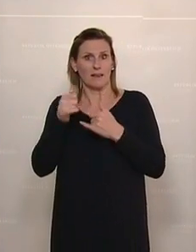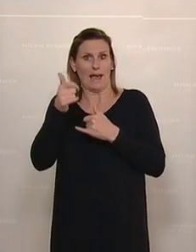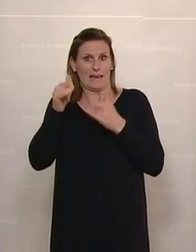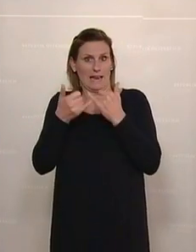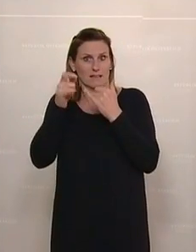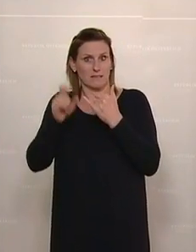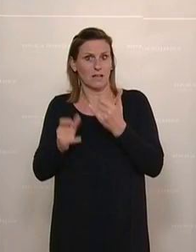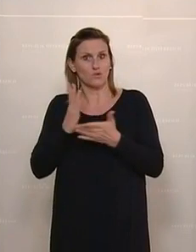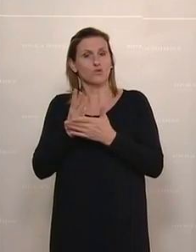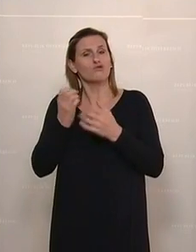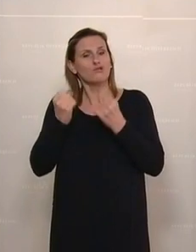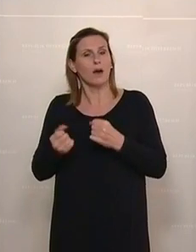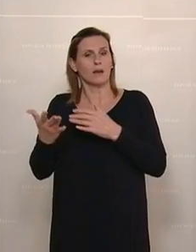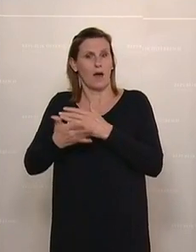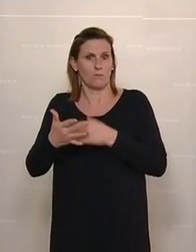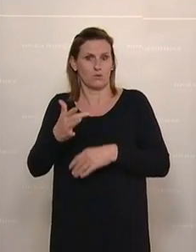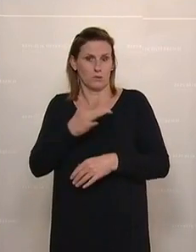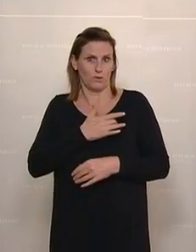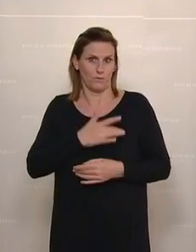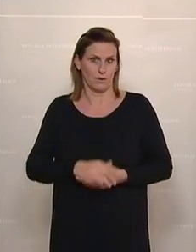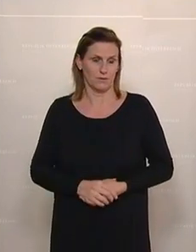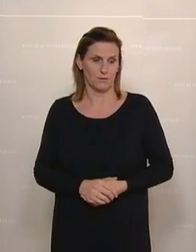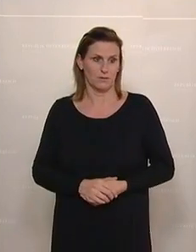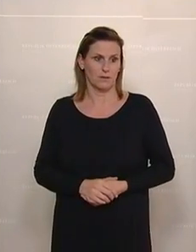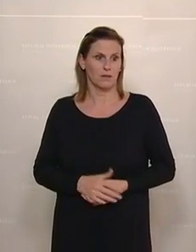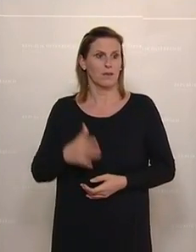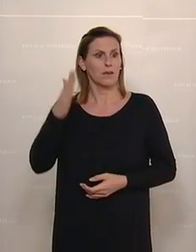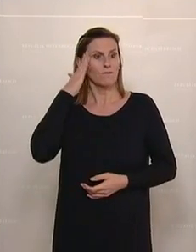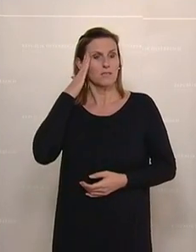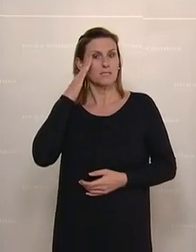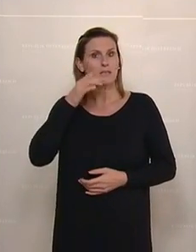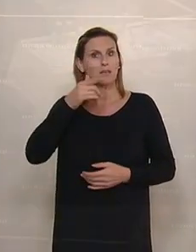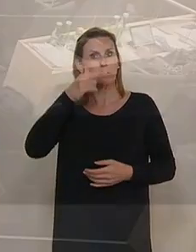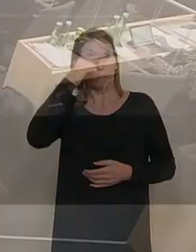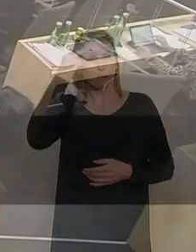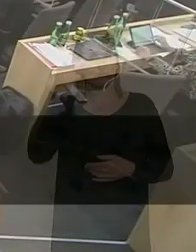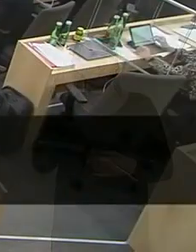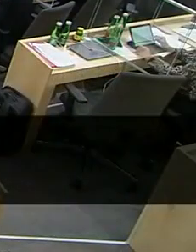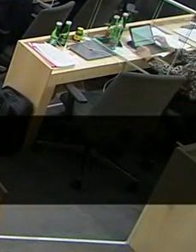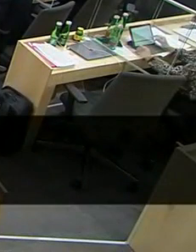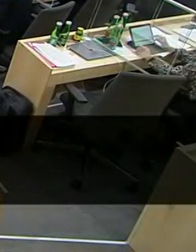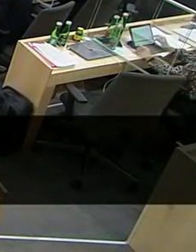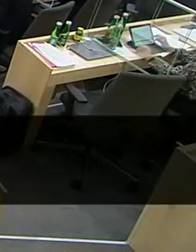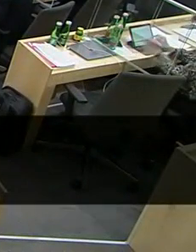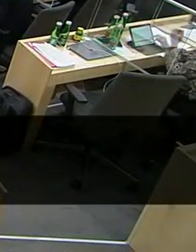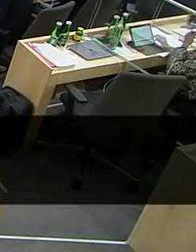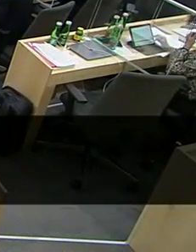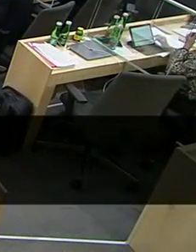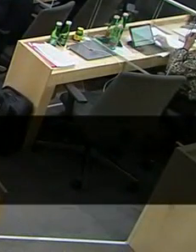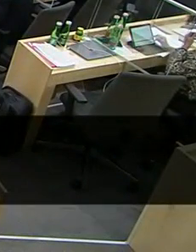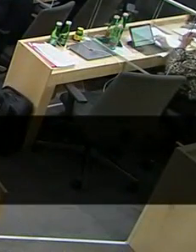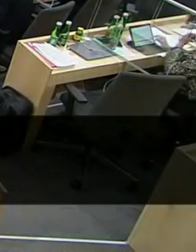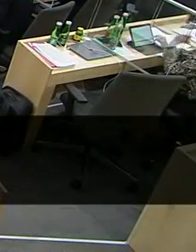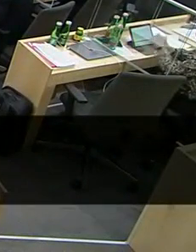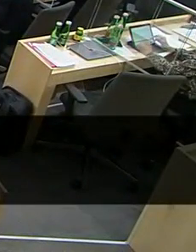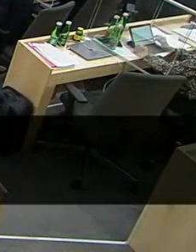KollegInnen aus dem ORF3-Aktuell-Studio. Denn die Landeshauptleute von Wien, Niederösterreich und dem Burgenland und der Gesundheitsminister werden in